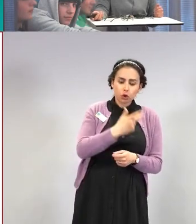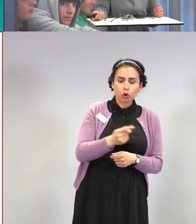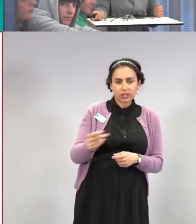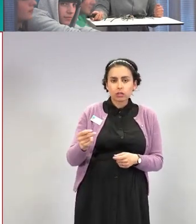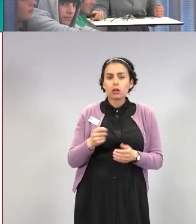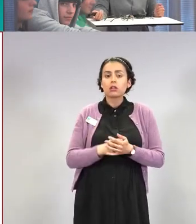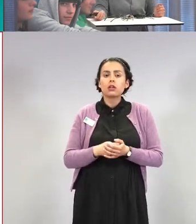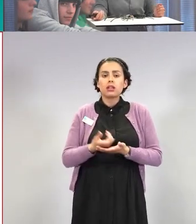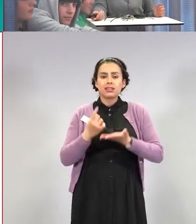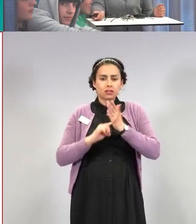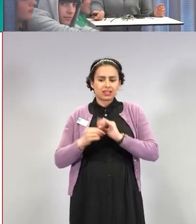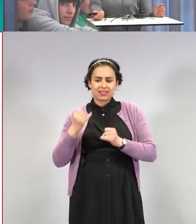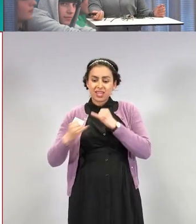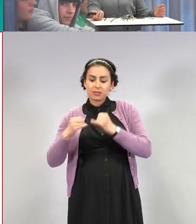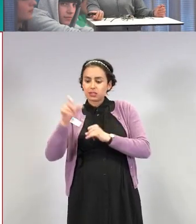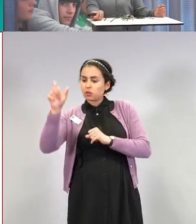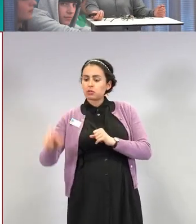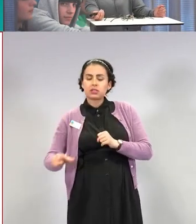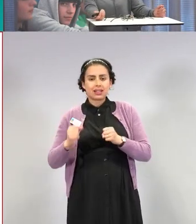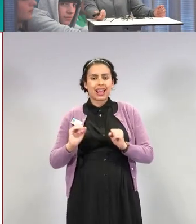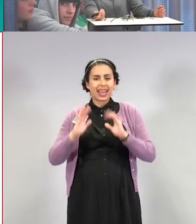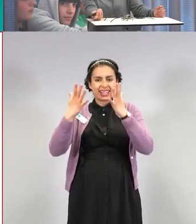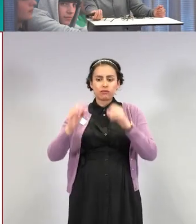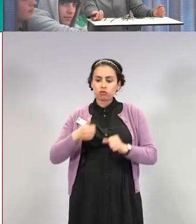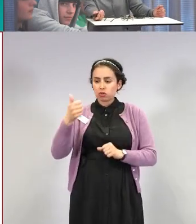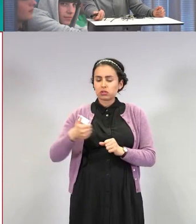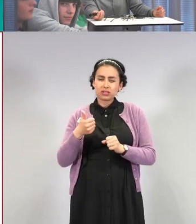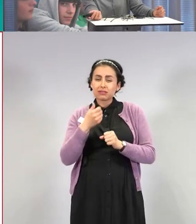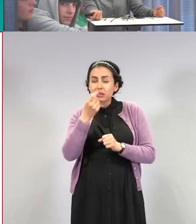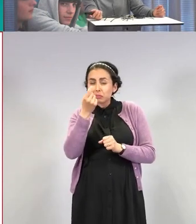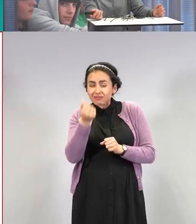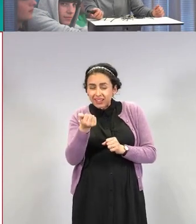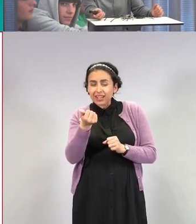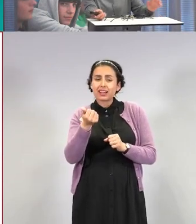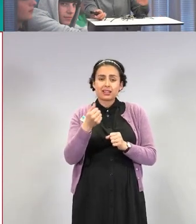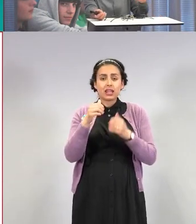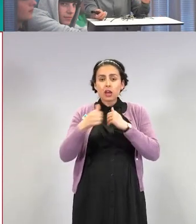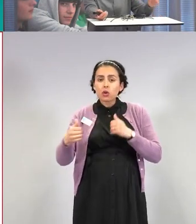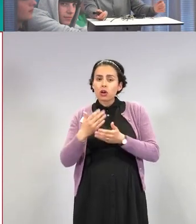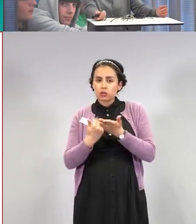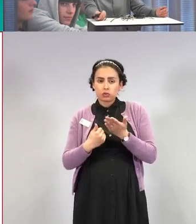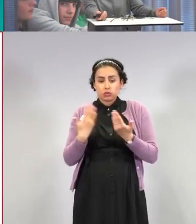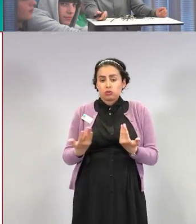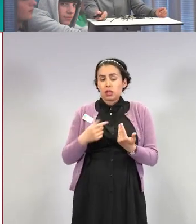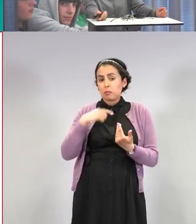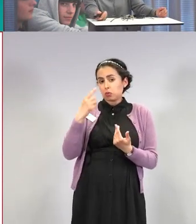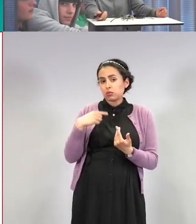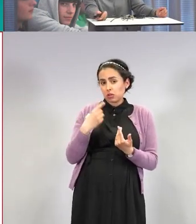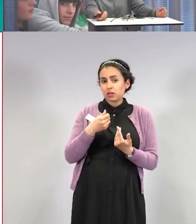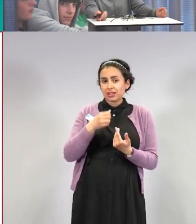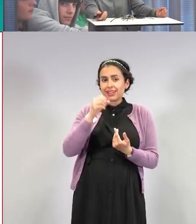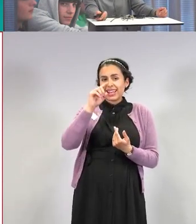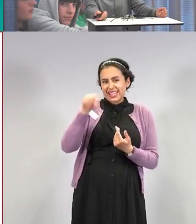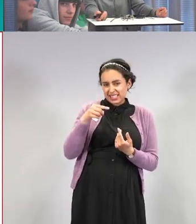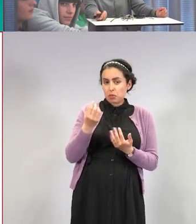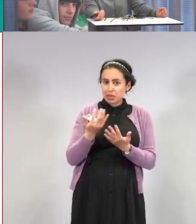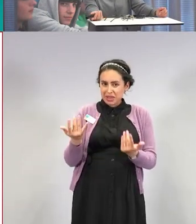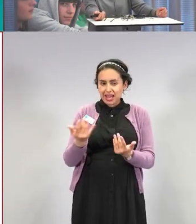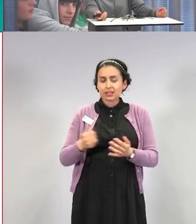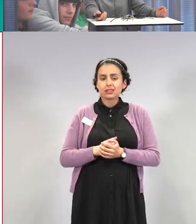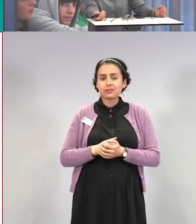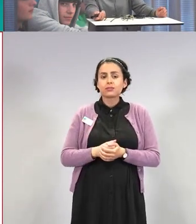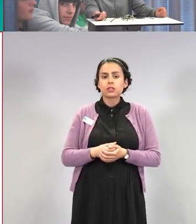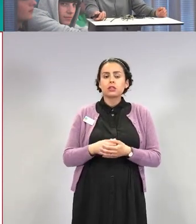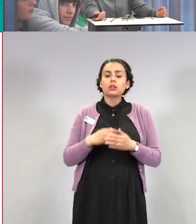elivuosissa tuolla viimeisessä on hiukan eroa, koska siellä nämä kuolemat on desimaaleja, kun ne tulee sieltä mallista. Ja